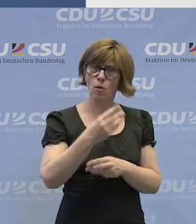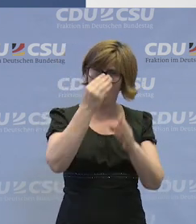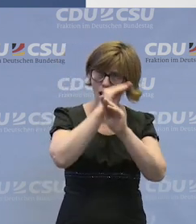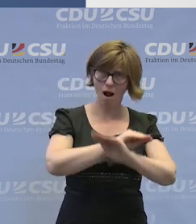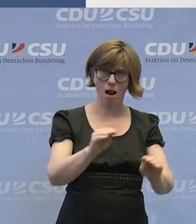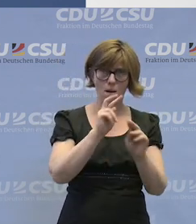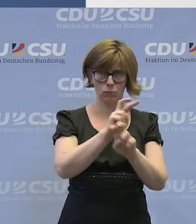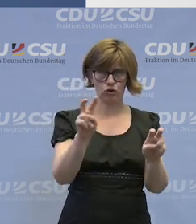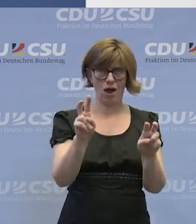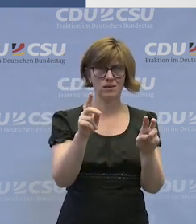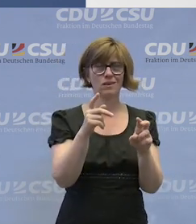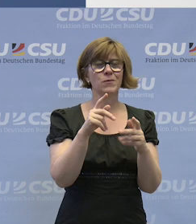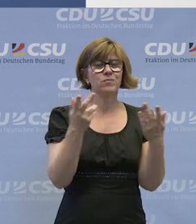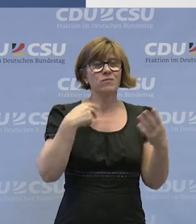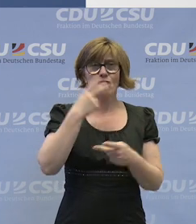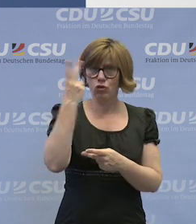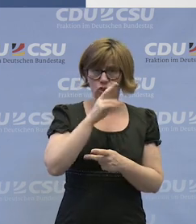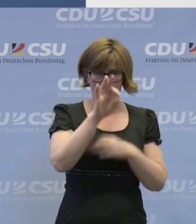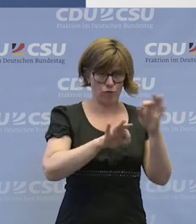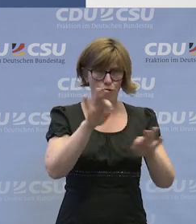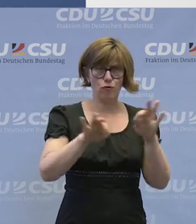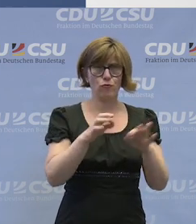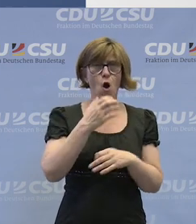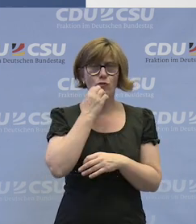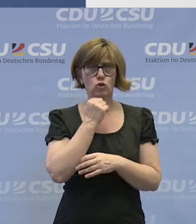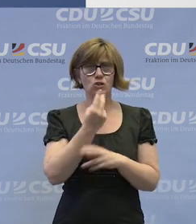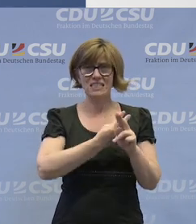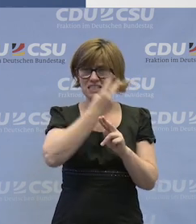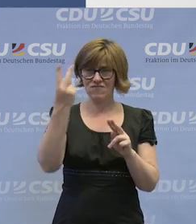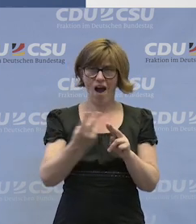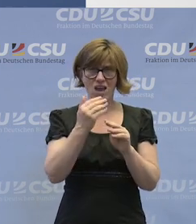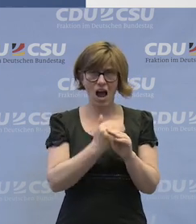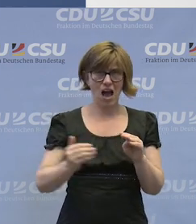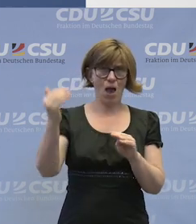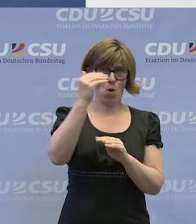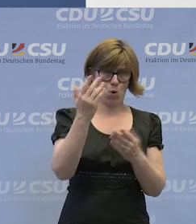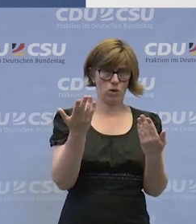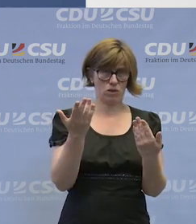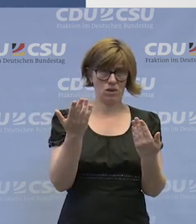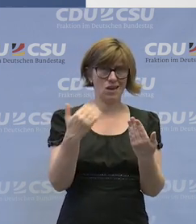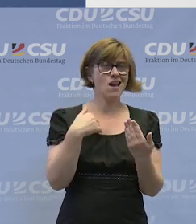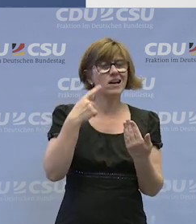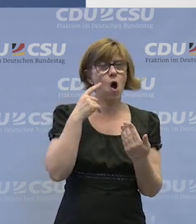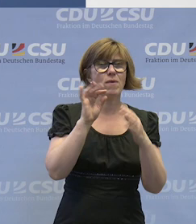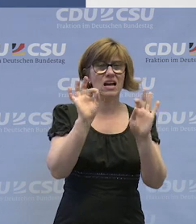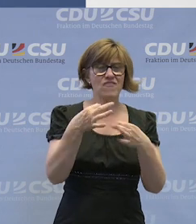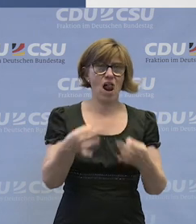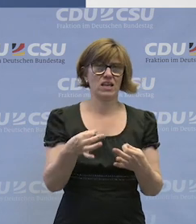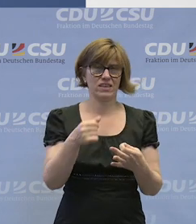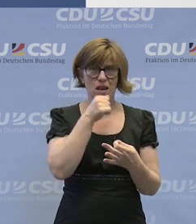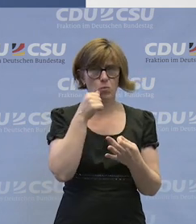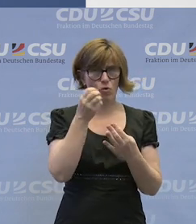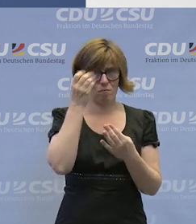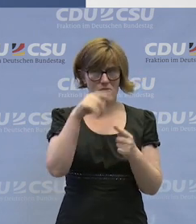mein Plädoyer, also bei allem Verständnis auch für den Wunsch, die zwei Jahre zu erhöhen, ich denke die Qualität der